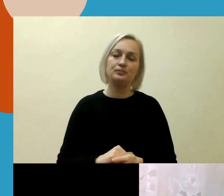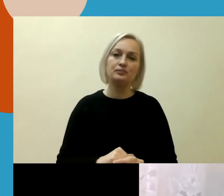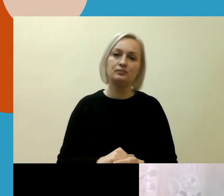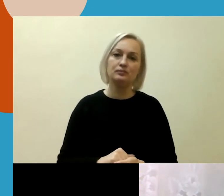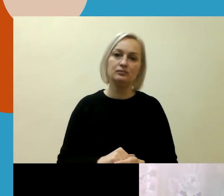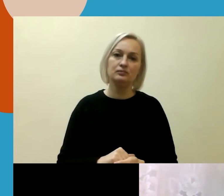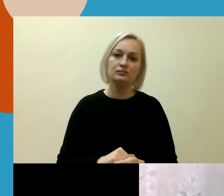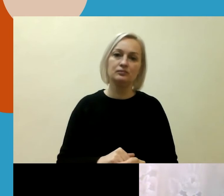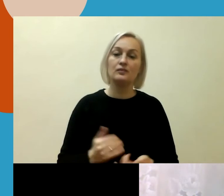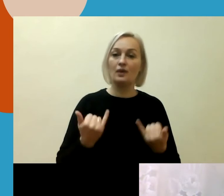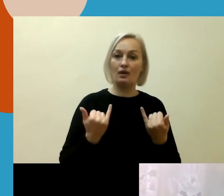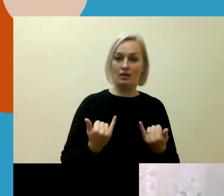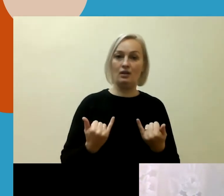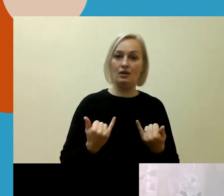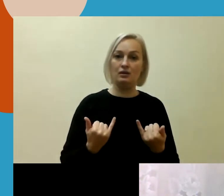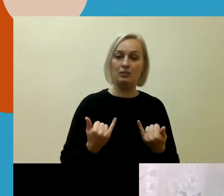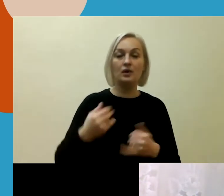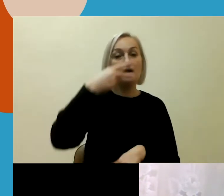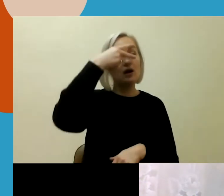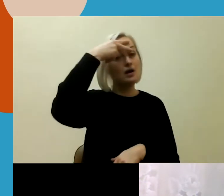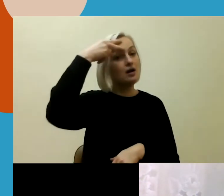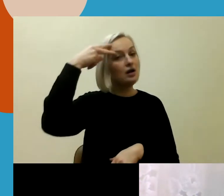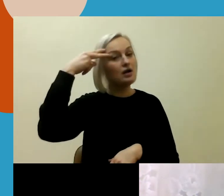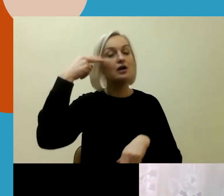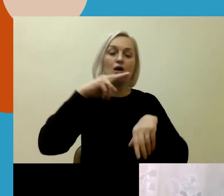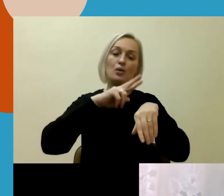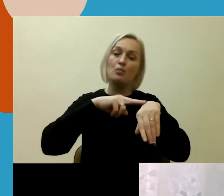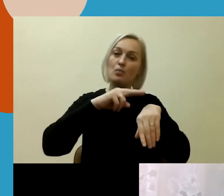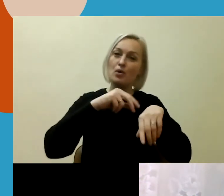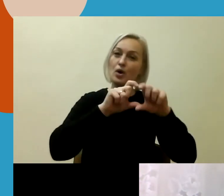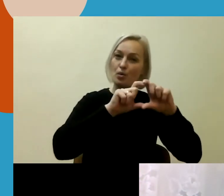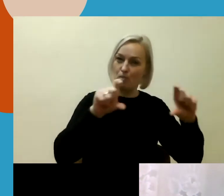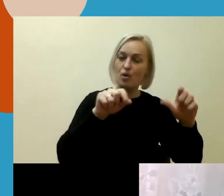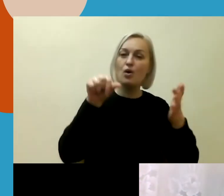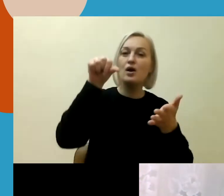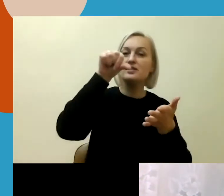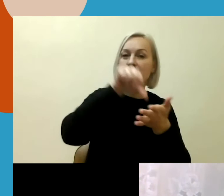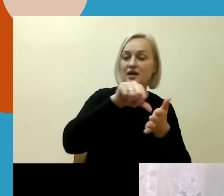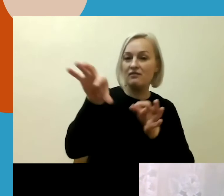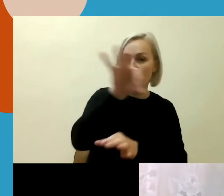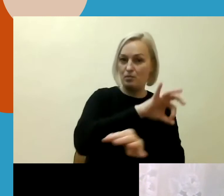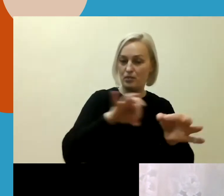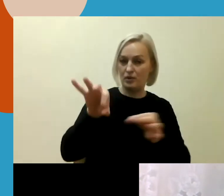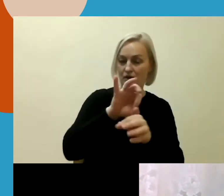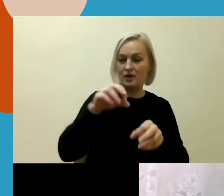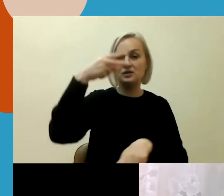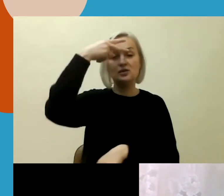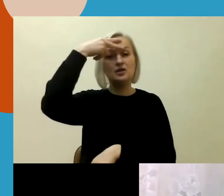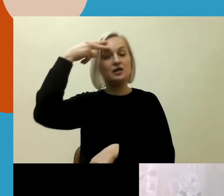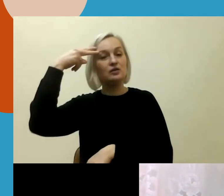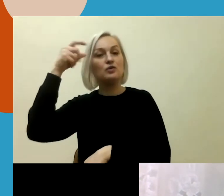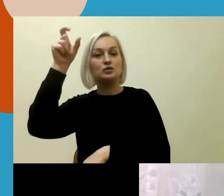na, kad ir šiuo metu Lietuvos policijos mokykla dalyvauja projektę, kartu su Lietuvos žmogaus teisų centru,